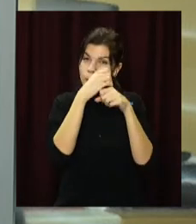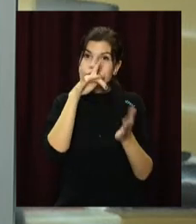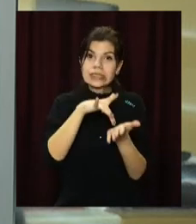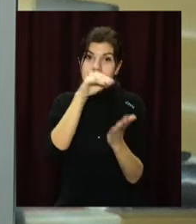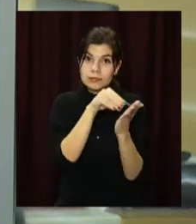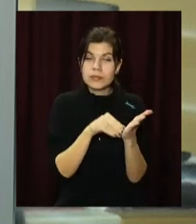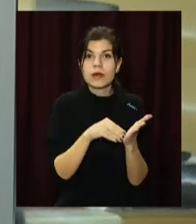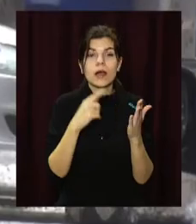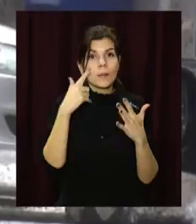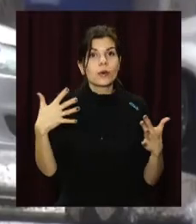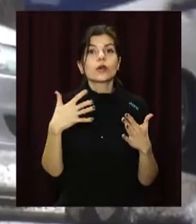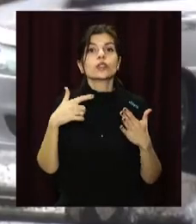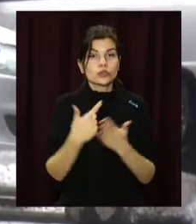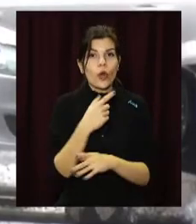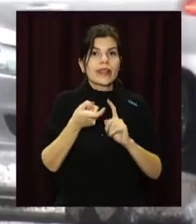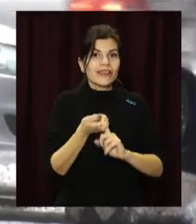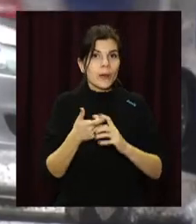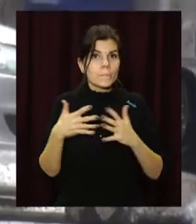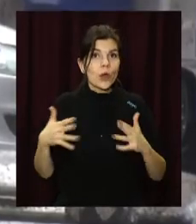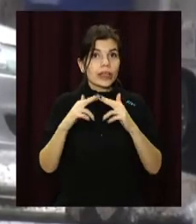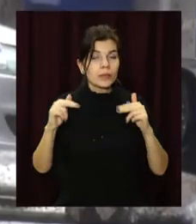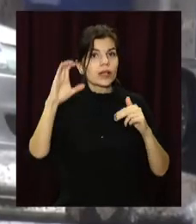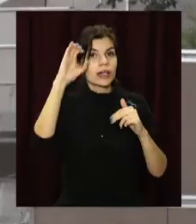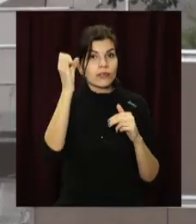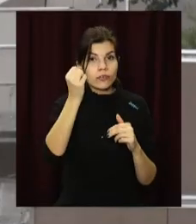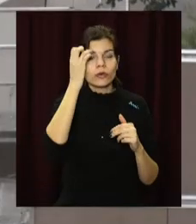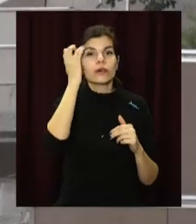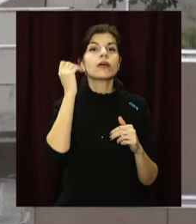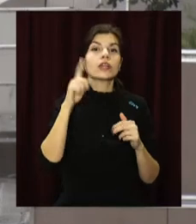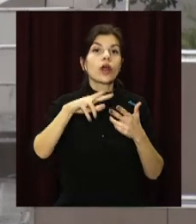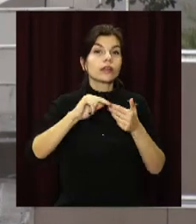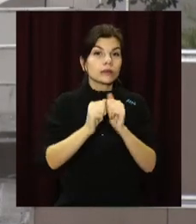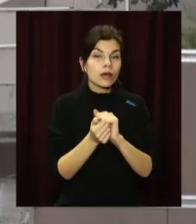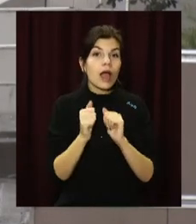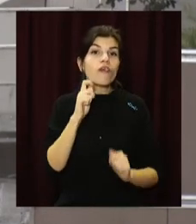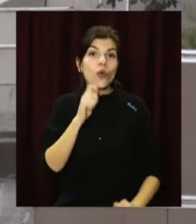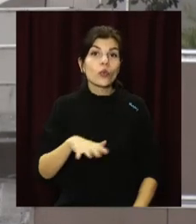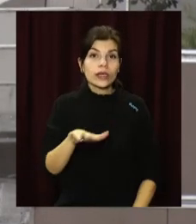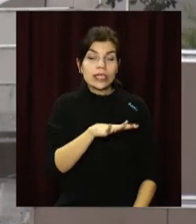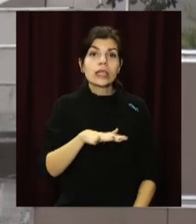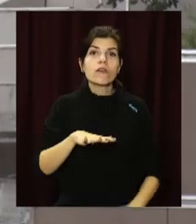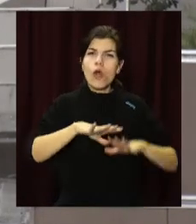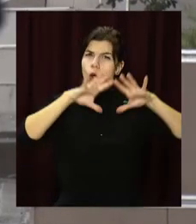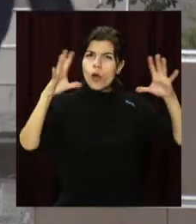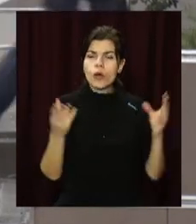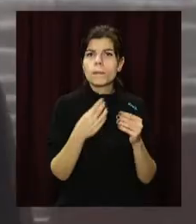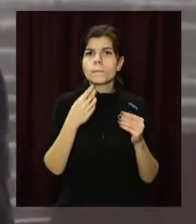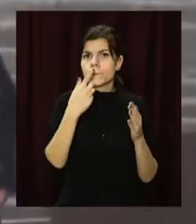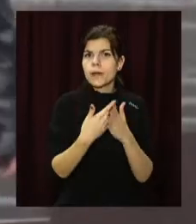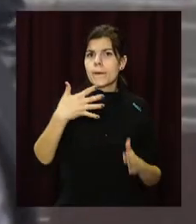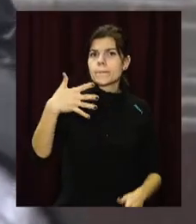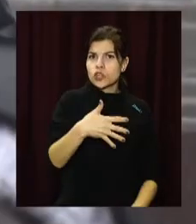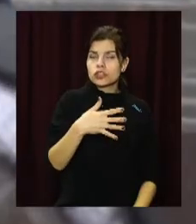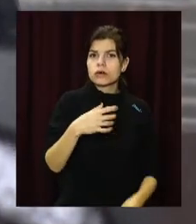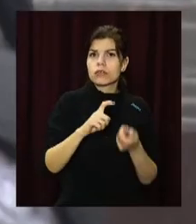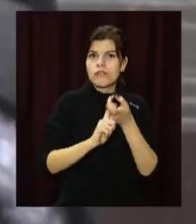центру, в антилідерах знову за кількістю інфікованих Дніпро, Кривий Ріг та Кам'янське. А в Україні за попередню добу зареєстрували майже 5 тисяч